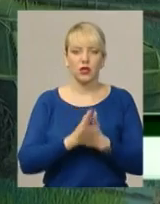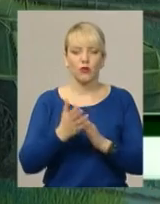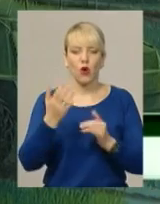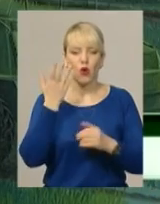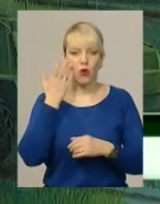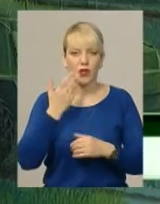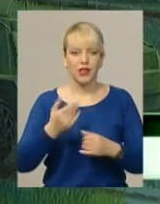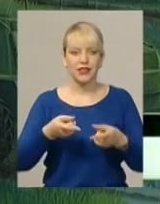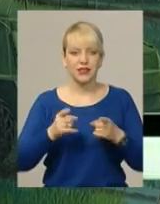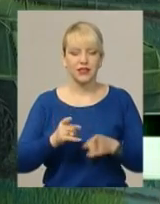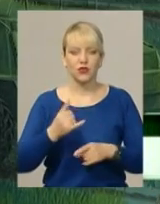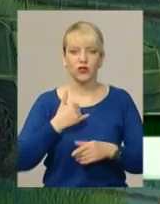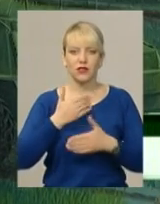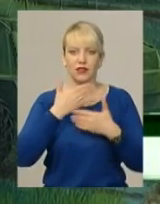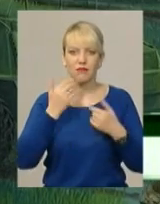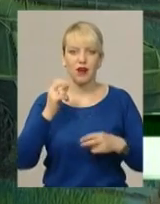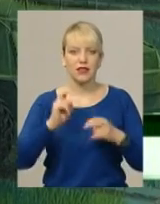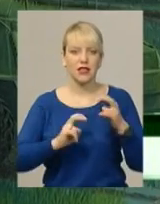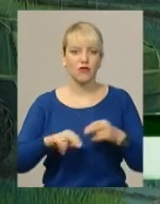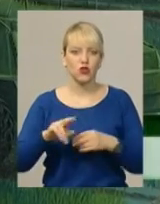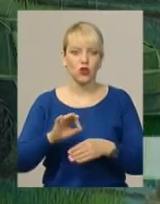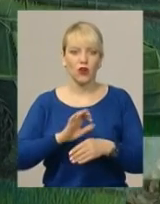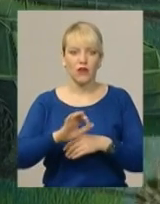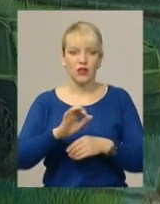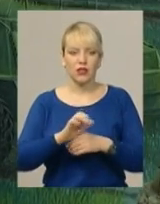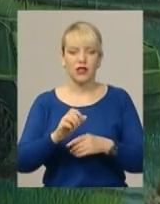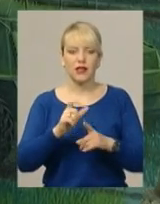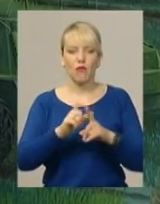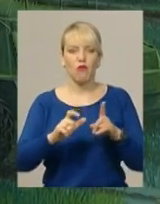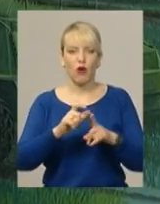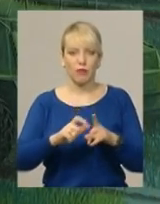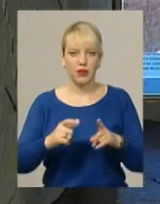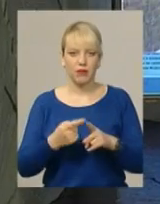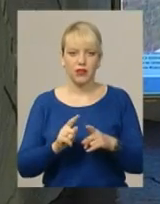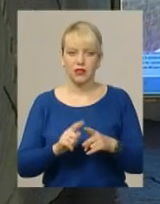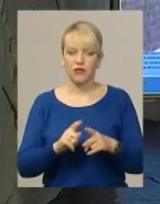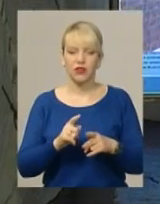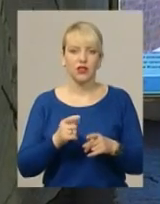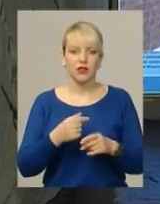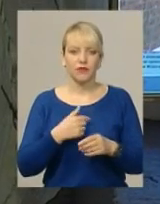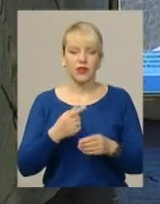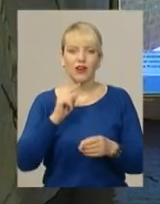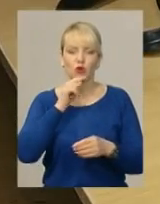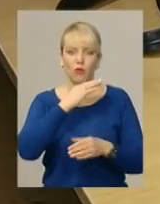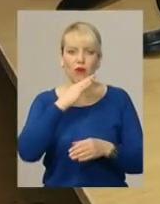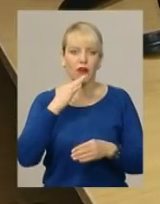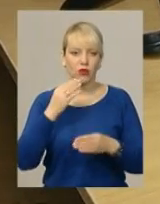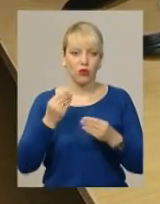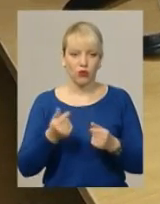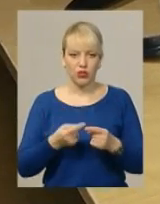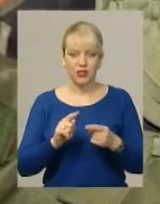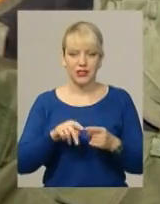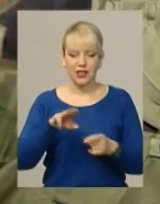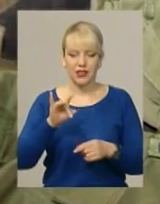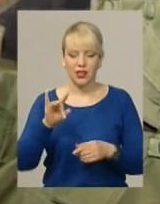момент немає заводів щодо виготовлення боєприпасів, то він нам економить дуже великі кошти. Мультимедійний тир купили за кошти з міської